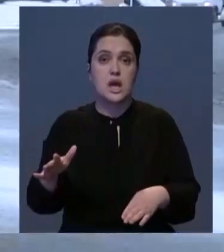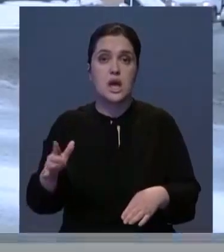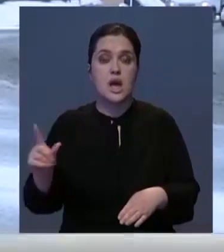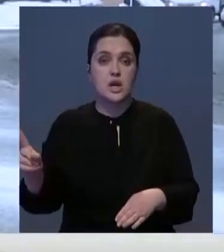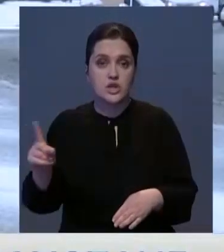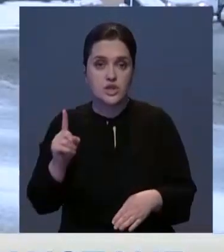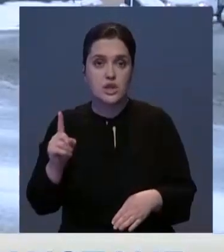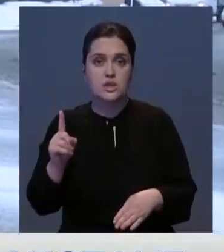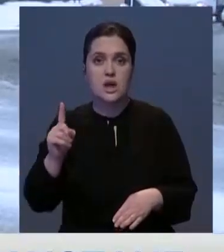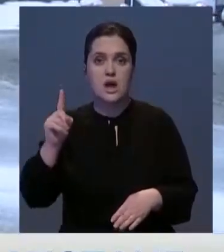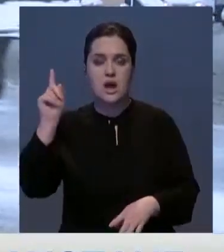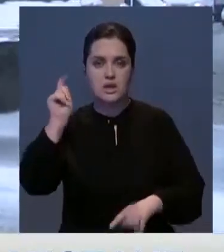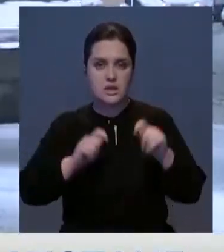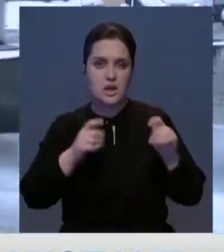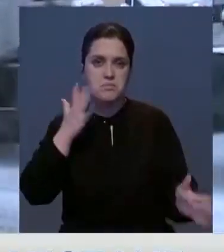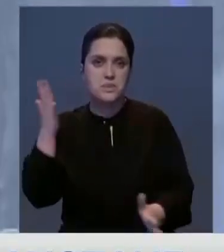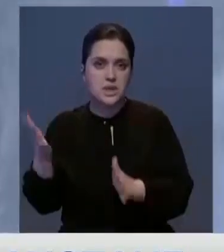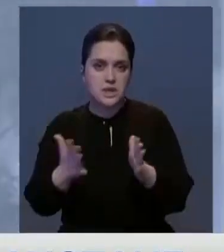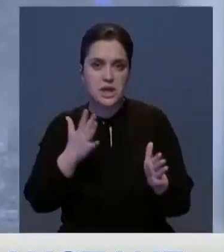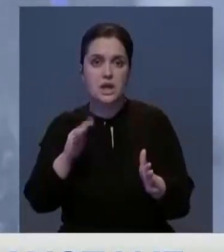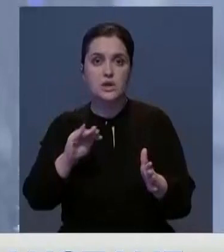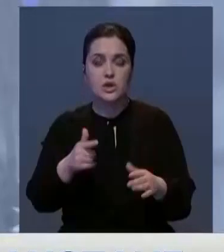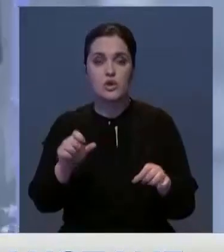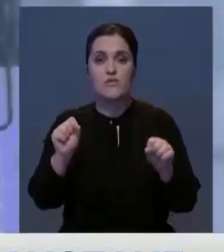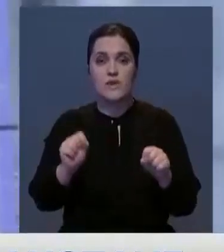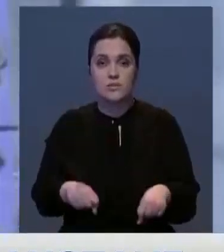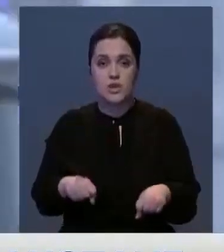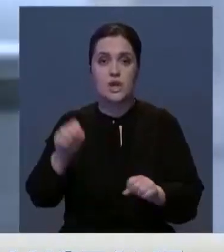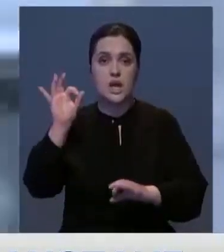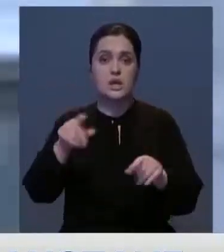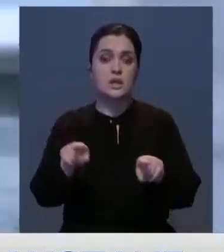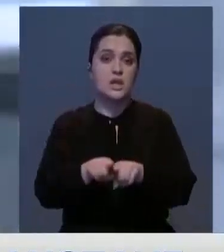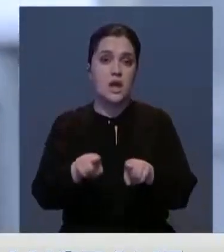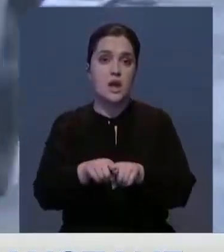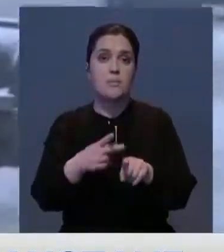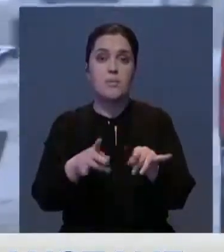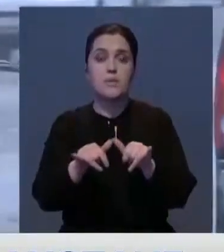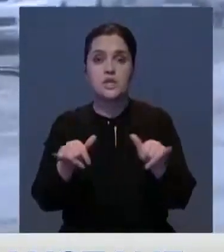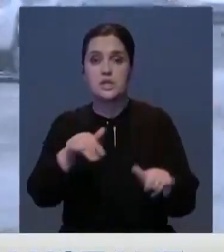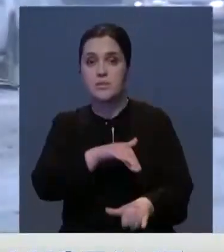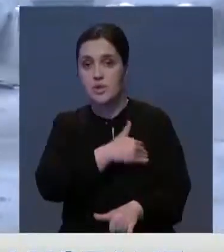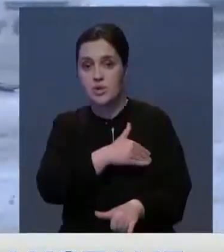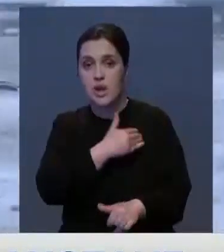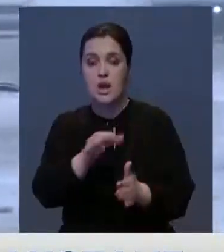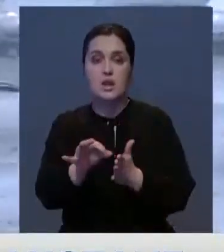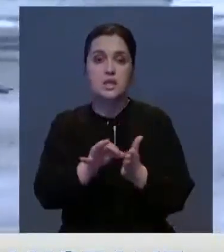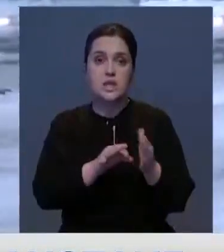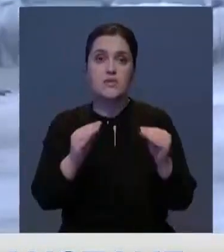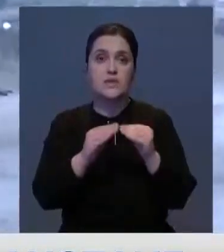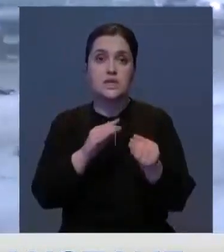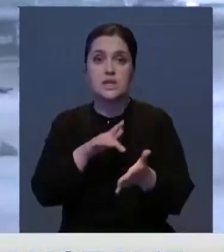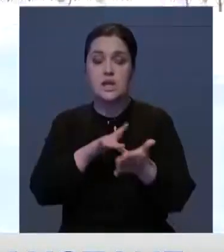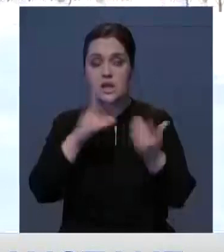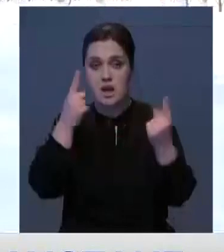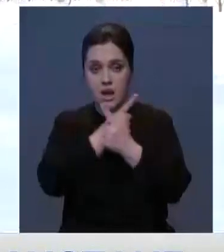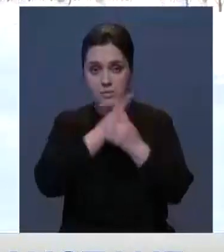территории республики ожидаются осадки, метель и гололед. На юге возможен град, а также небольшое повышение температуры. Ранее сразу